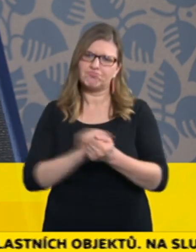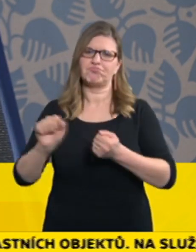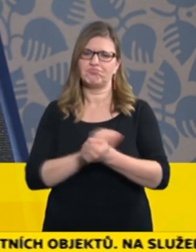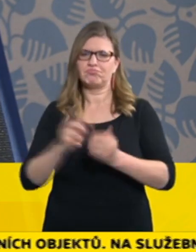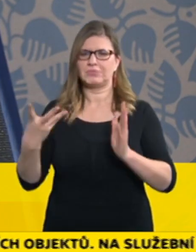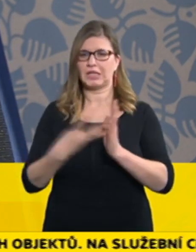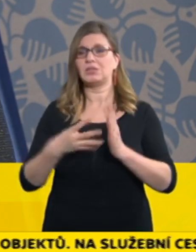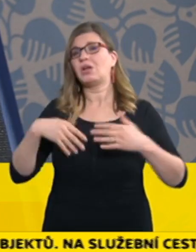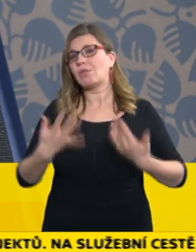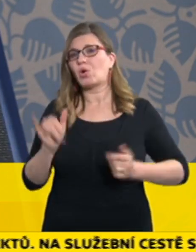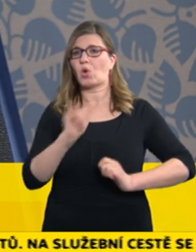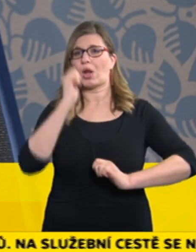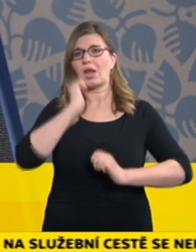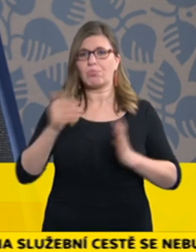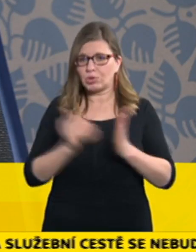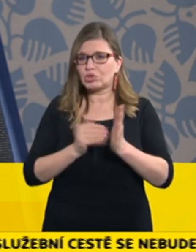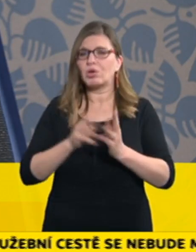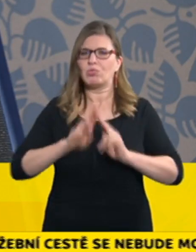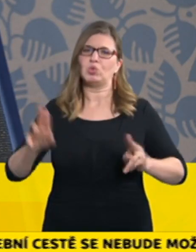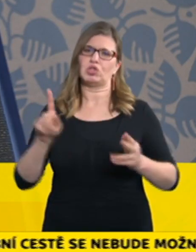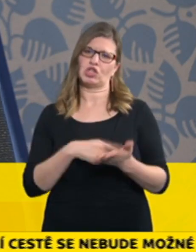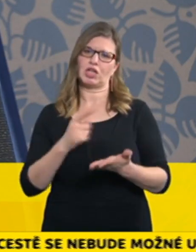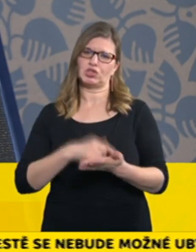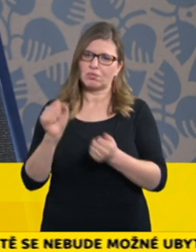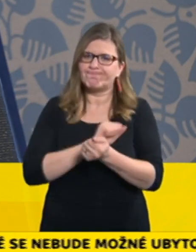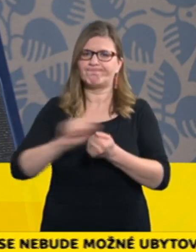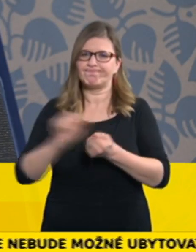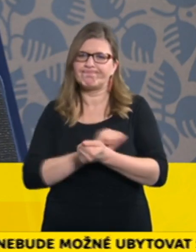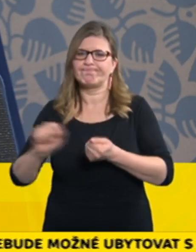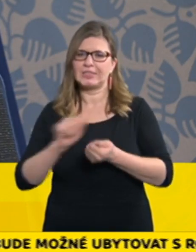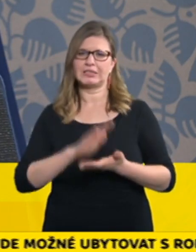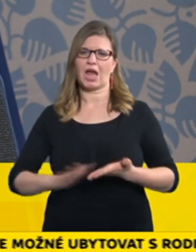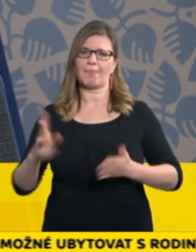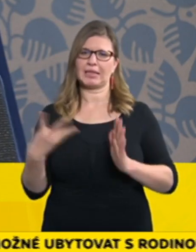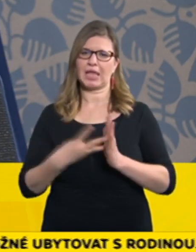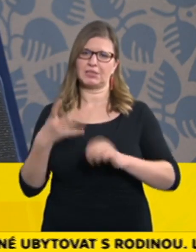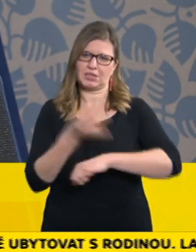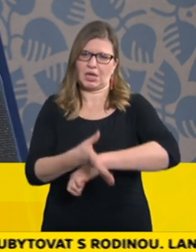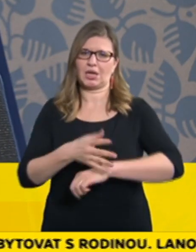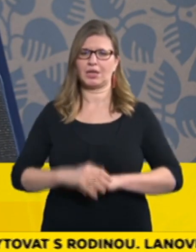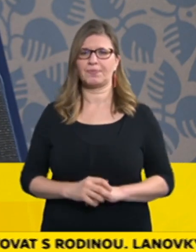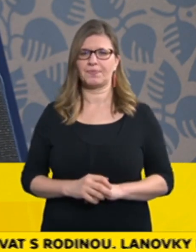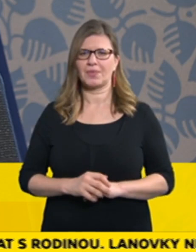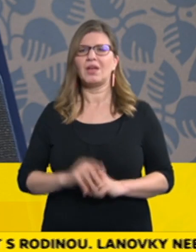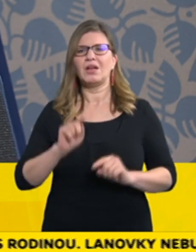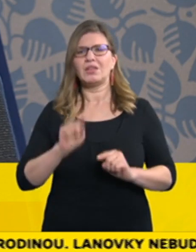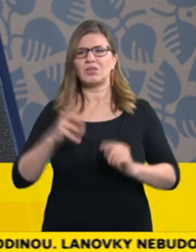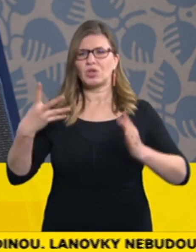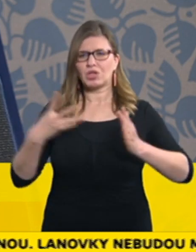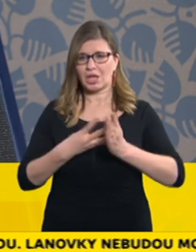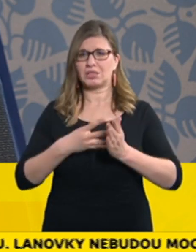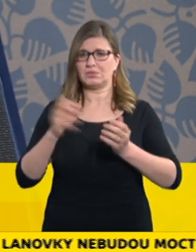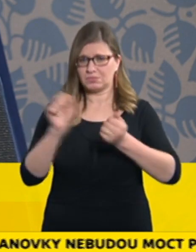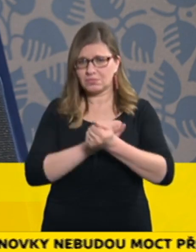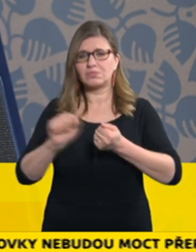opakovaně, i častěji, protože je to jedna z věcí, která má potenciál, jak jsme se opakovaně bavili, snižovat